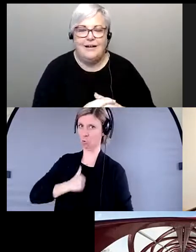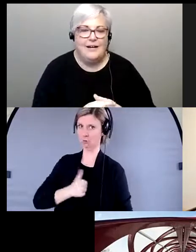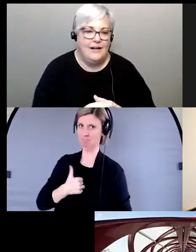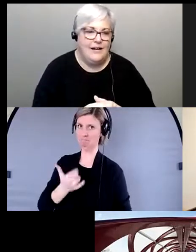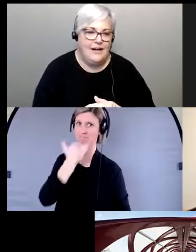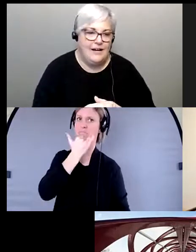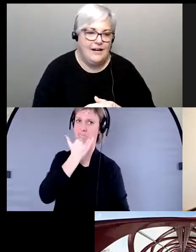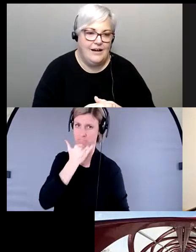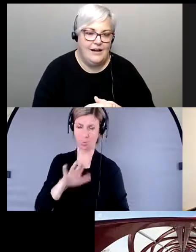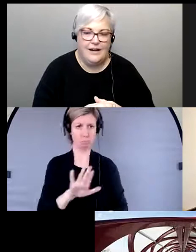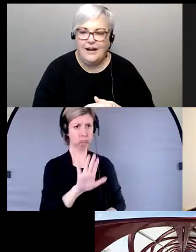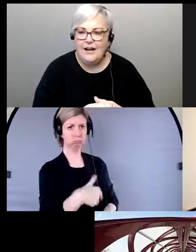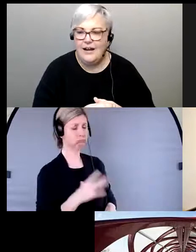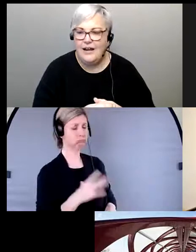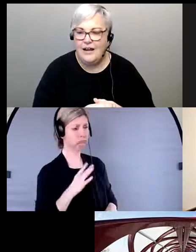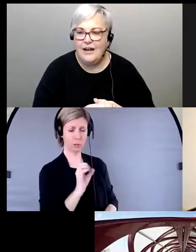Merci de me le dire.